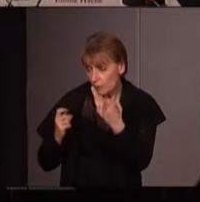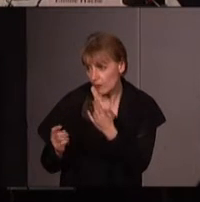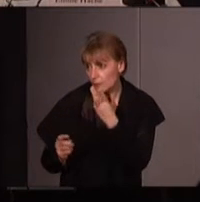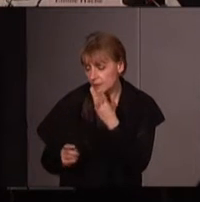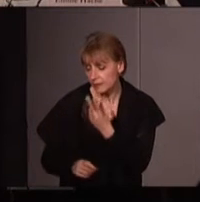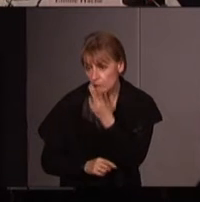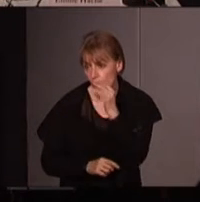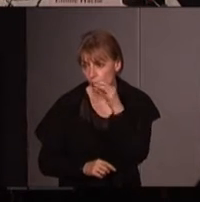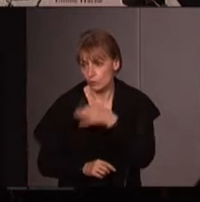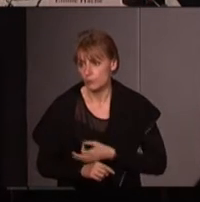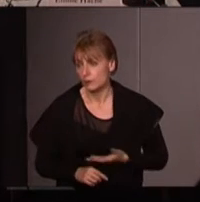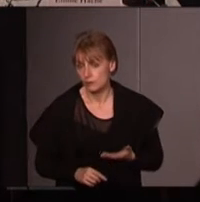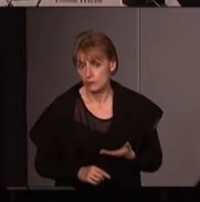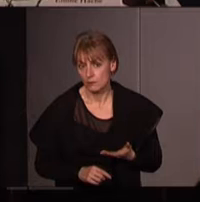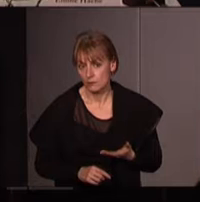que il faut